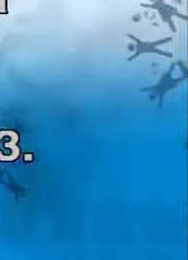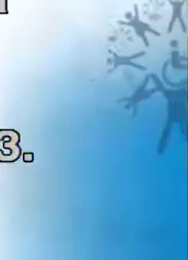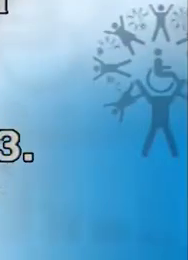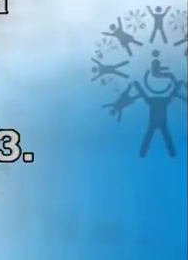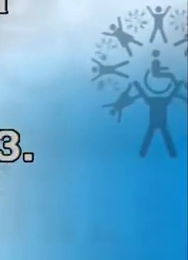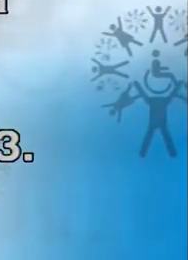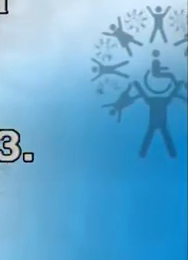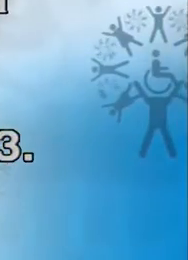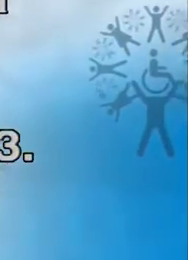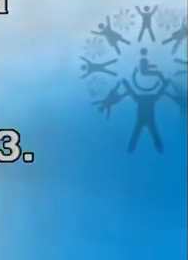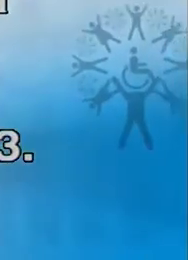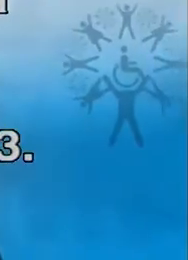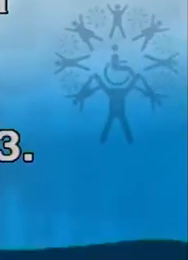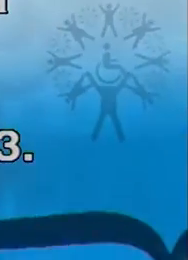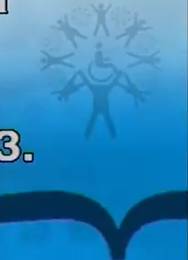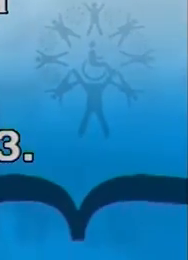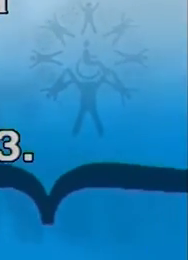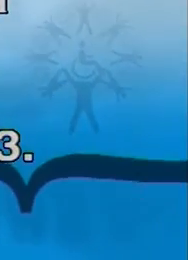Njihoj smetliku.